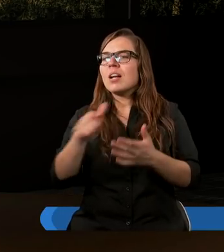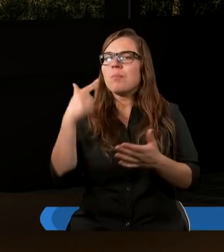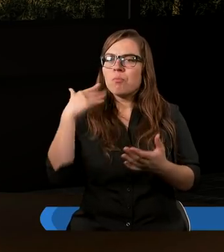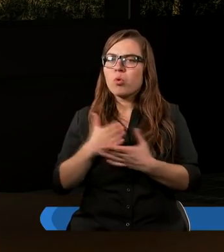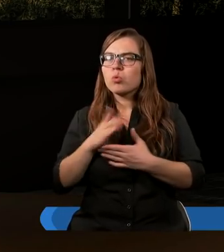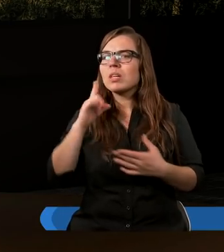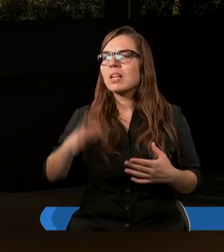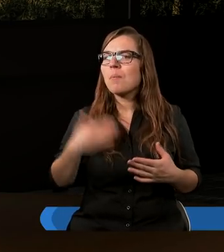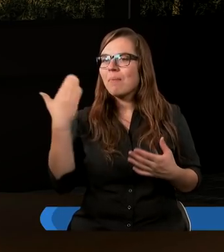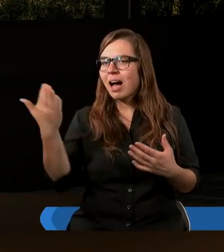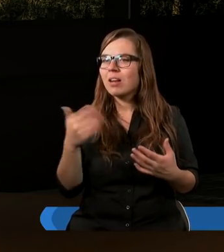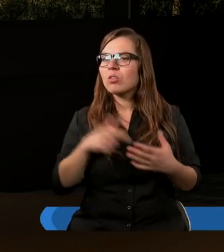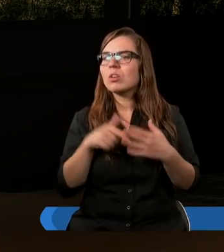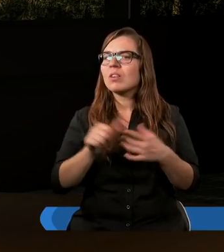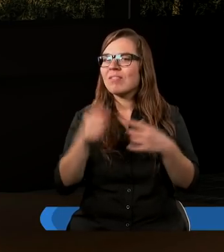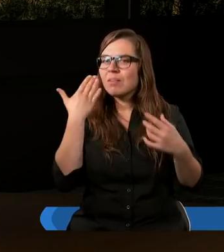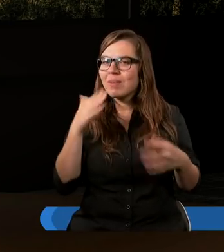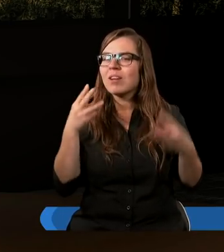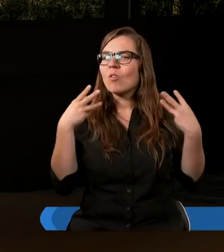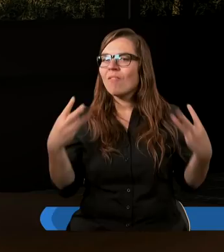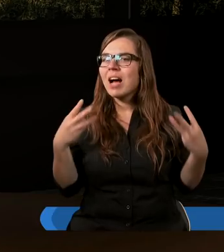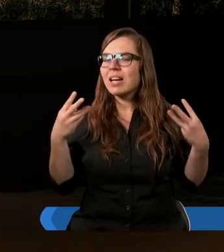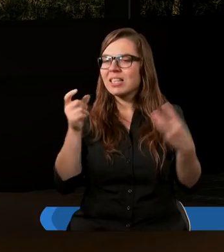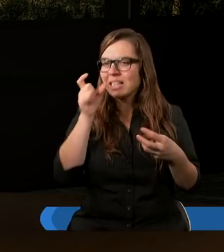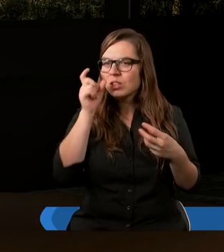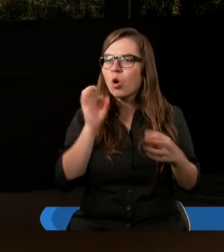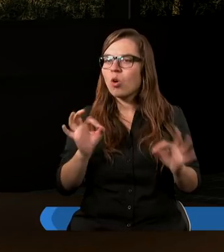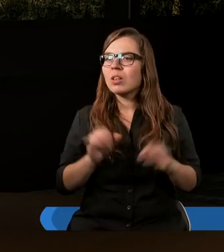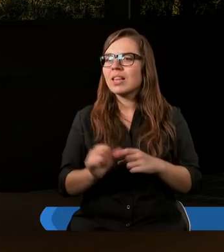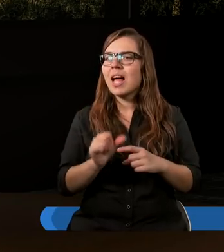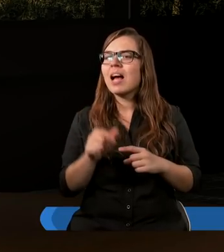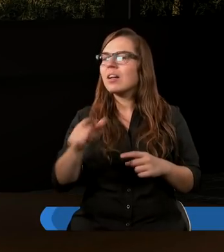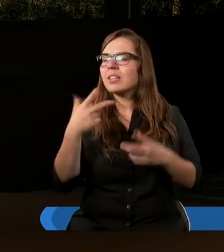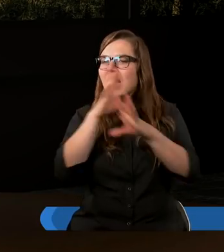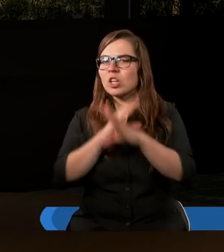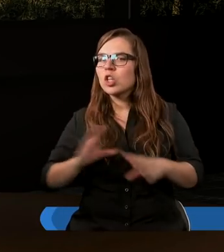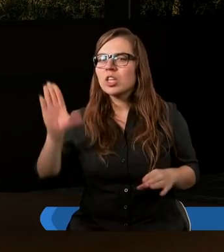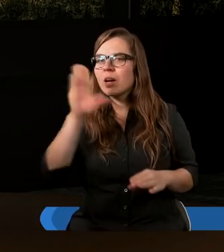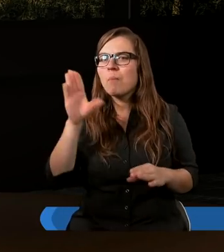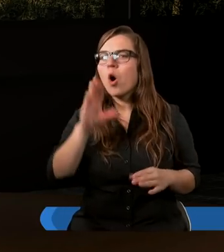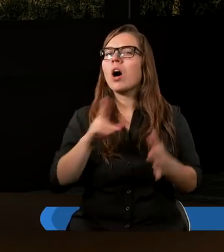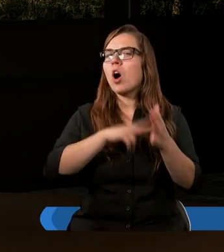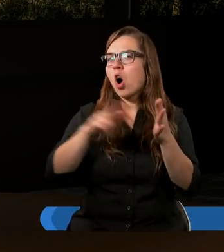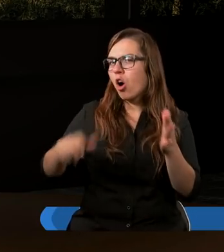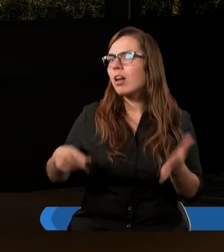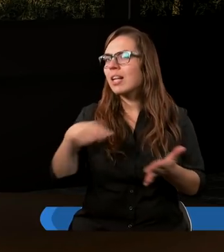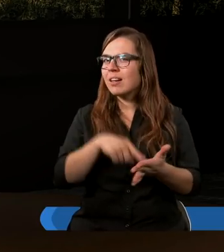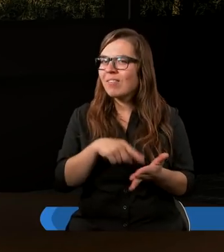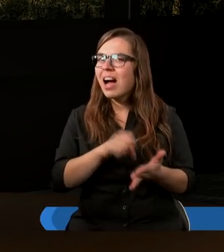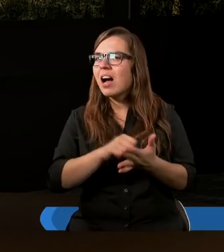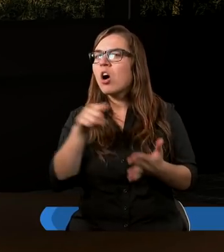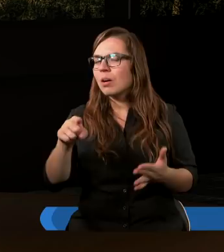posłuszni Panu. I to mi się wydaje, że jest bardzo istotne, bo widzimy, że oni nie czcili Boga, odeszli właśnie od